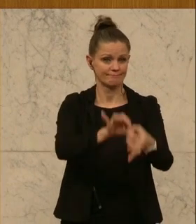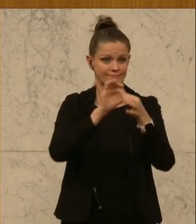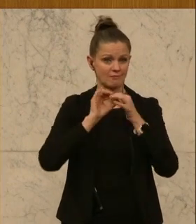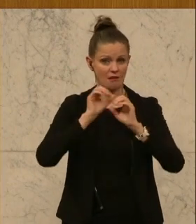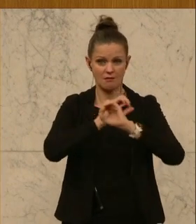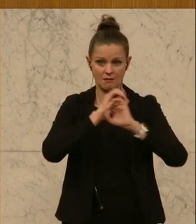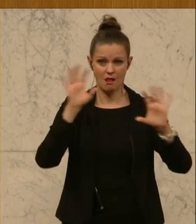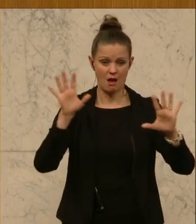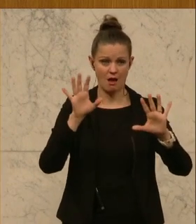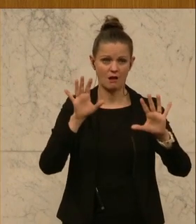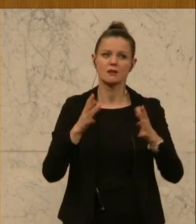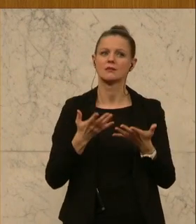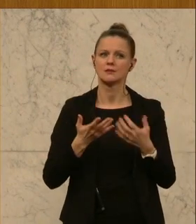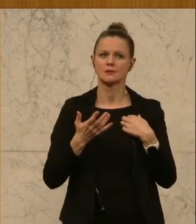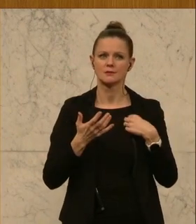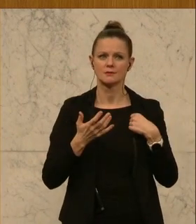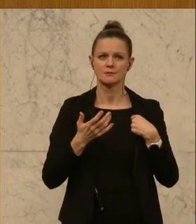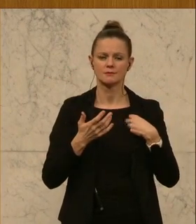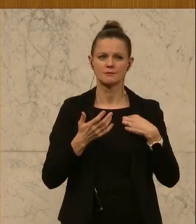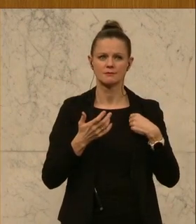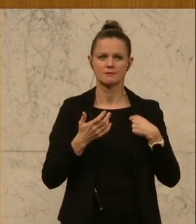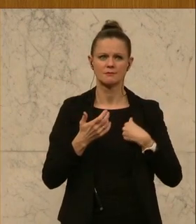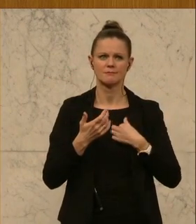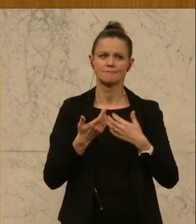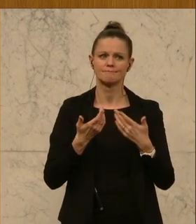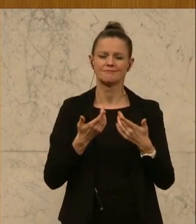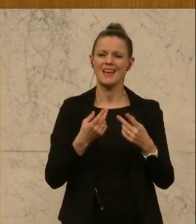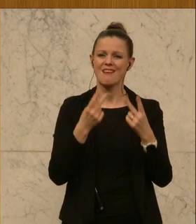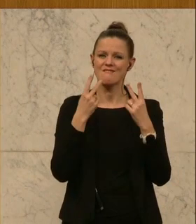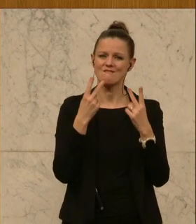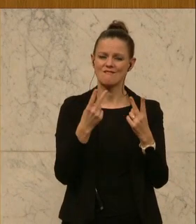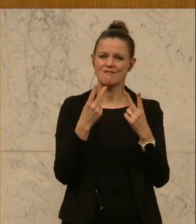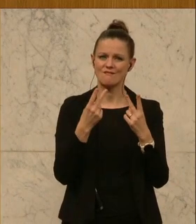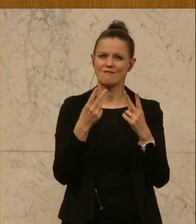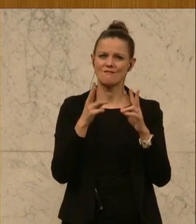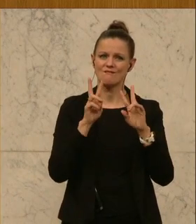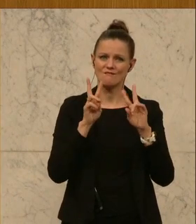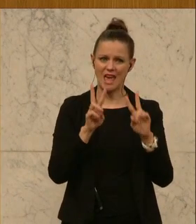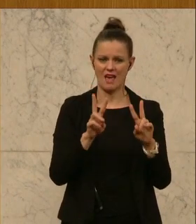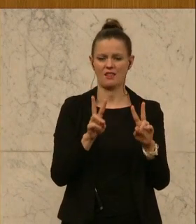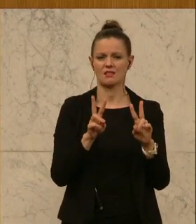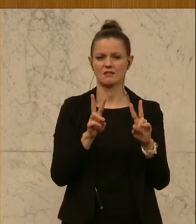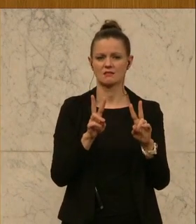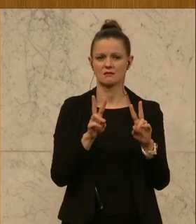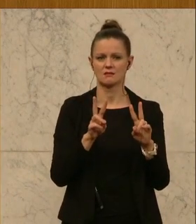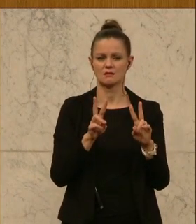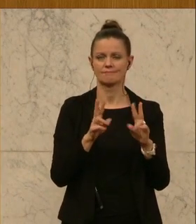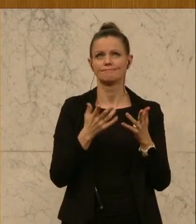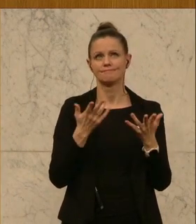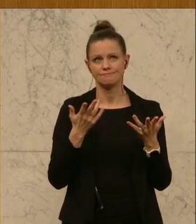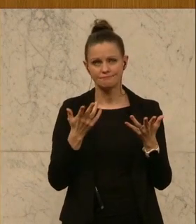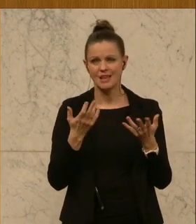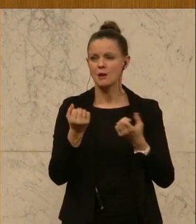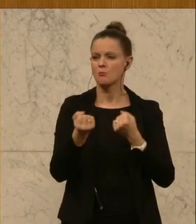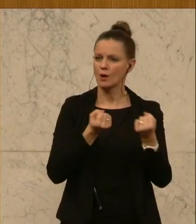die Wertigkeit der viel zu stark in